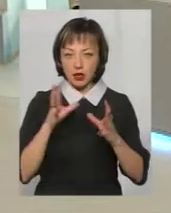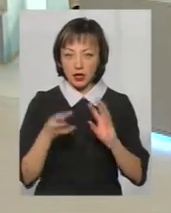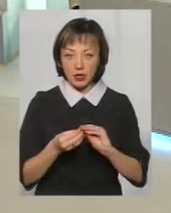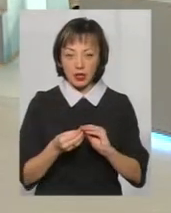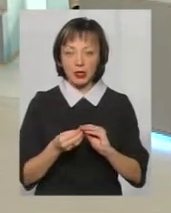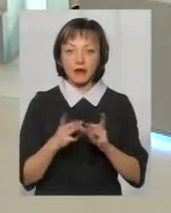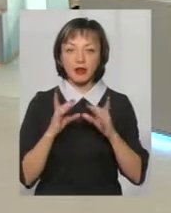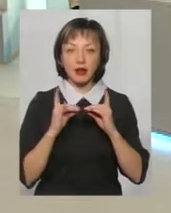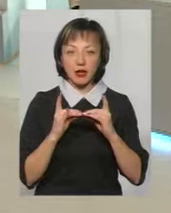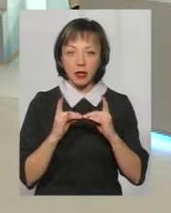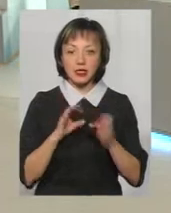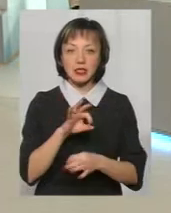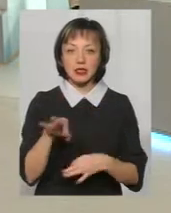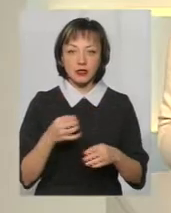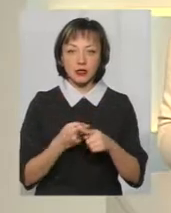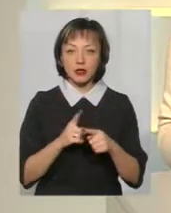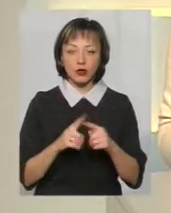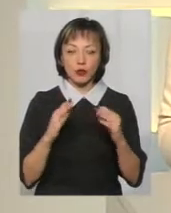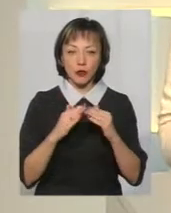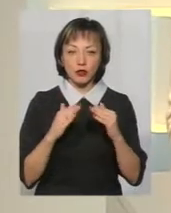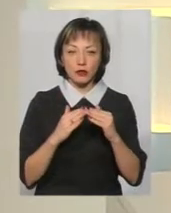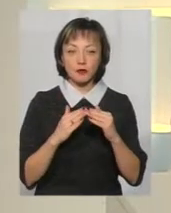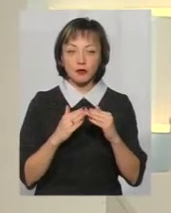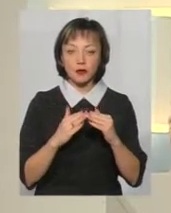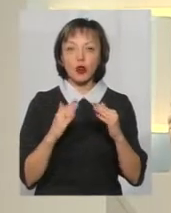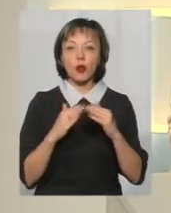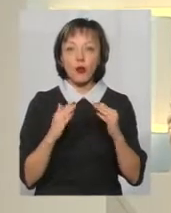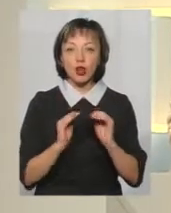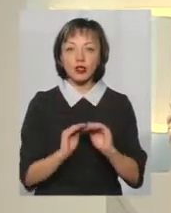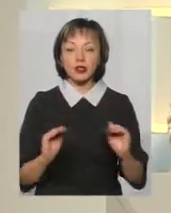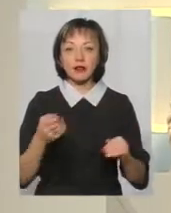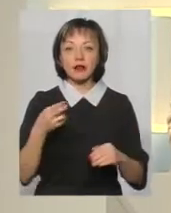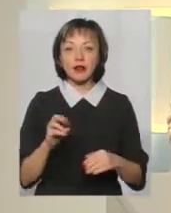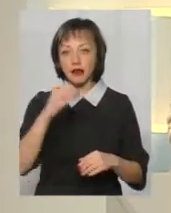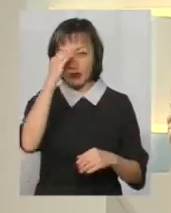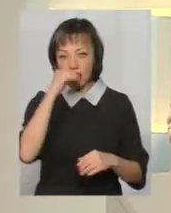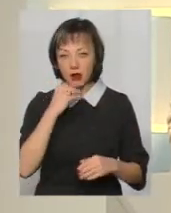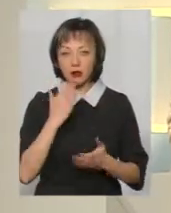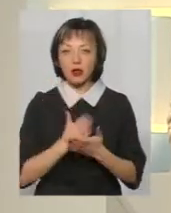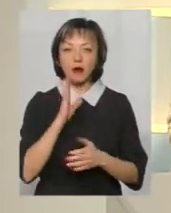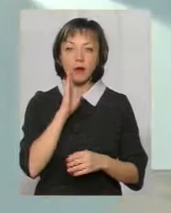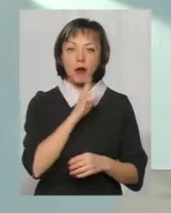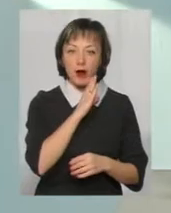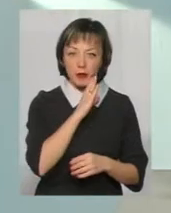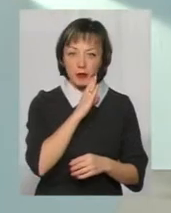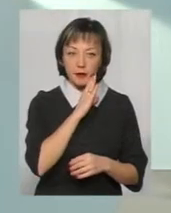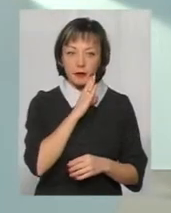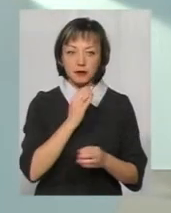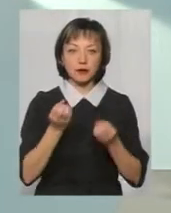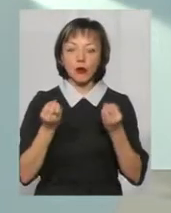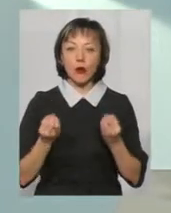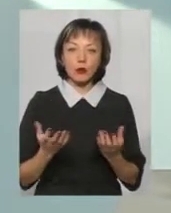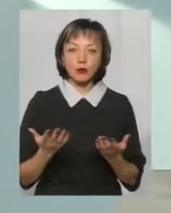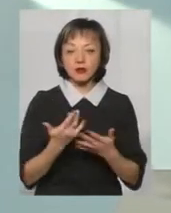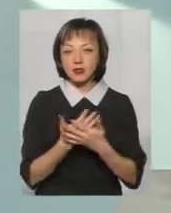інтернатах діти сироти, самі? Діти. Домашні діти. Там, де є тато, там, де є мама. Просто в